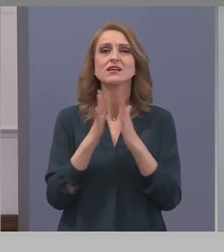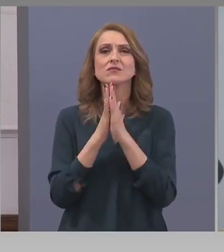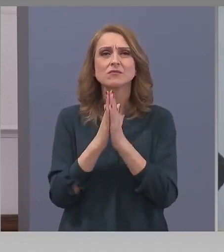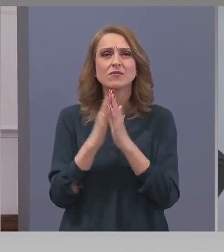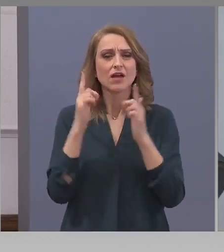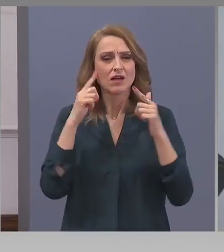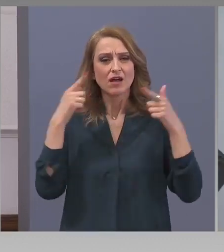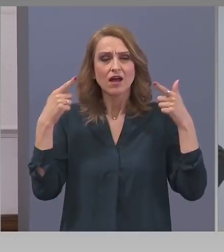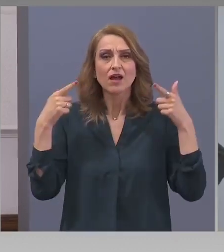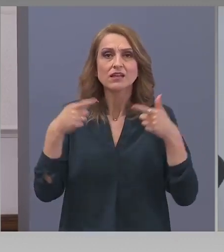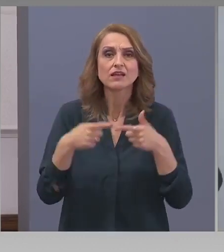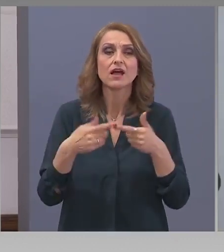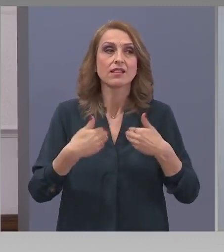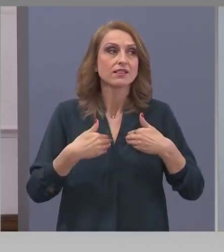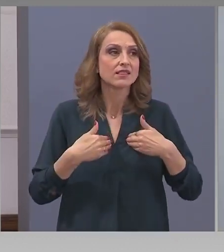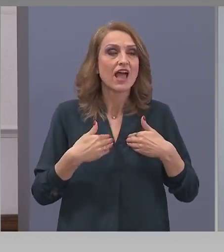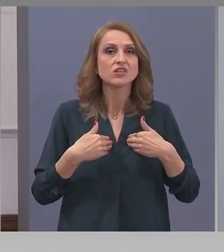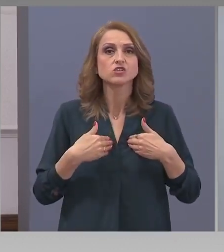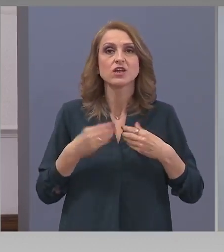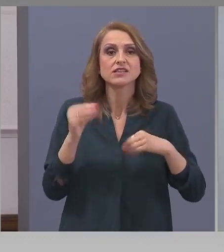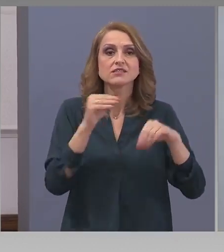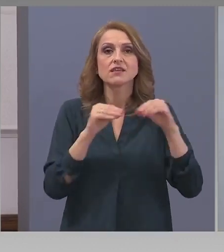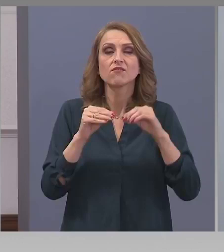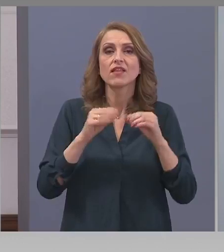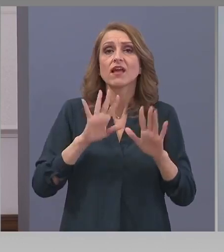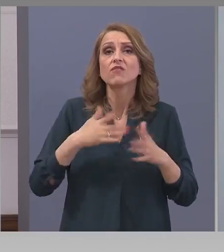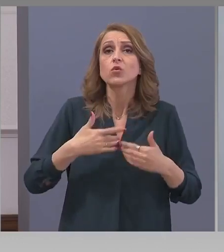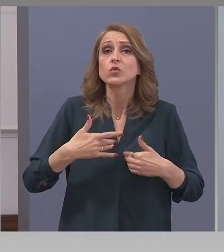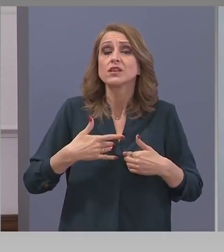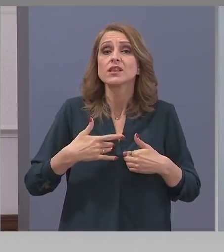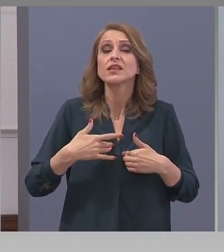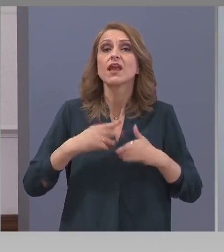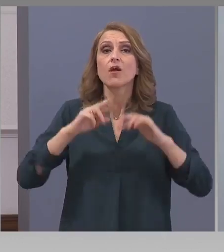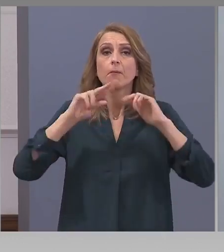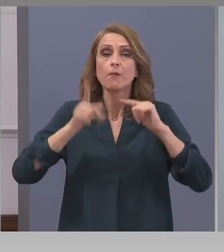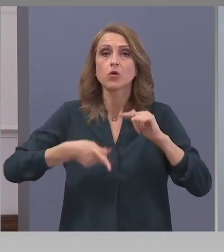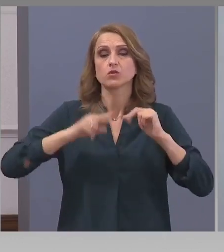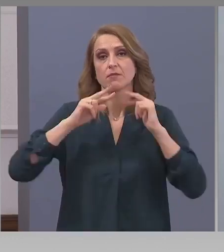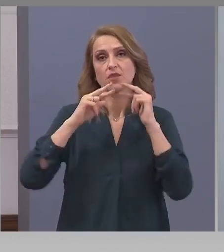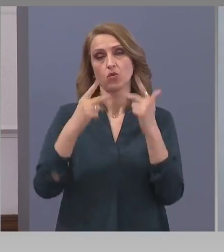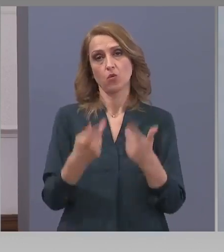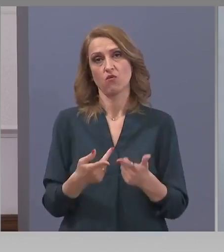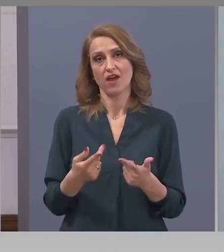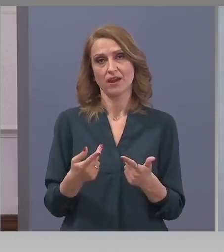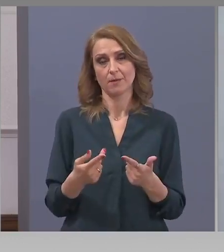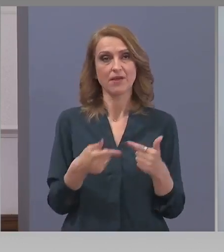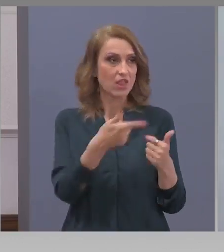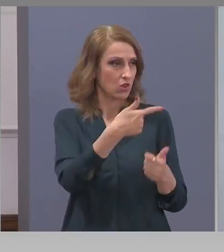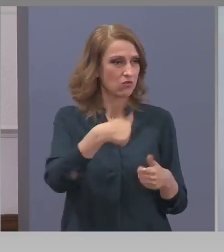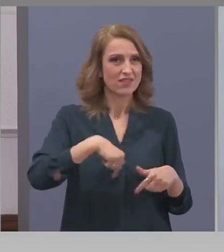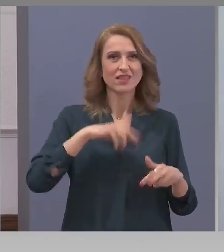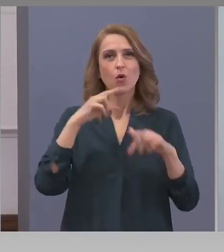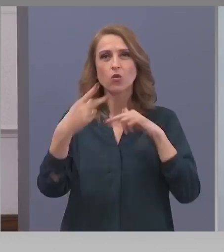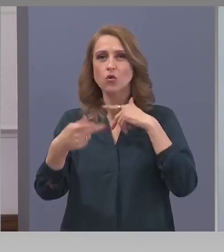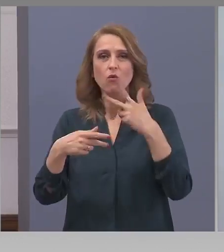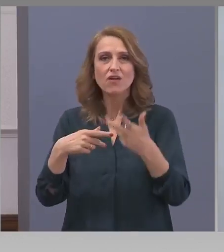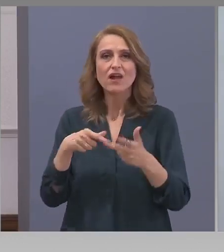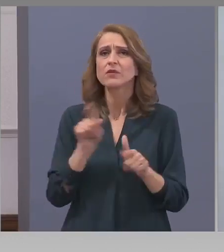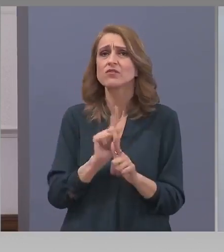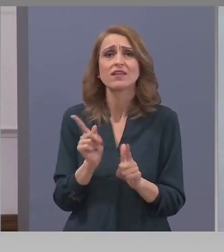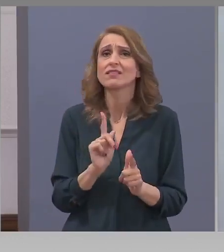функциите на нашия съвет. Това, което в момента отговаряме, не е функция на съвета. Правим това